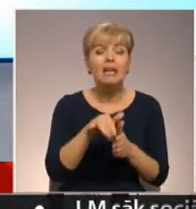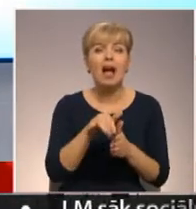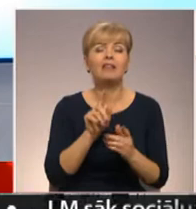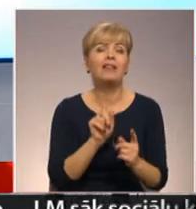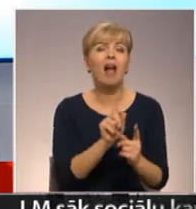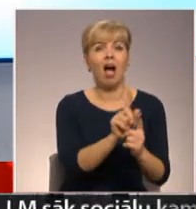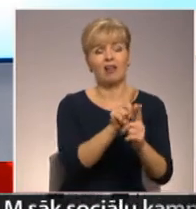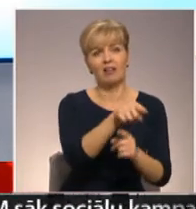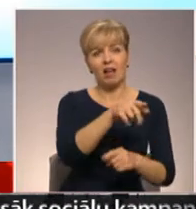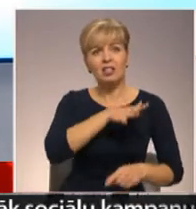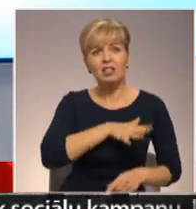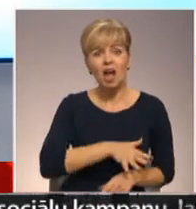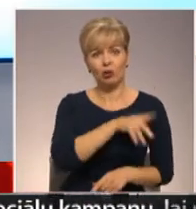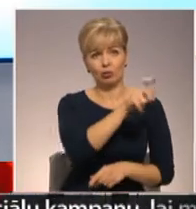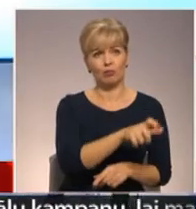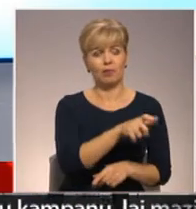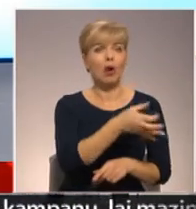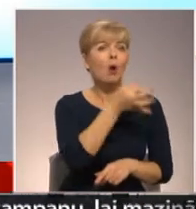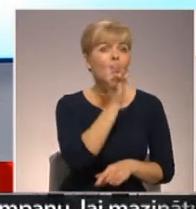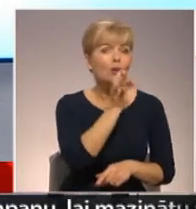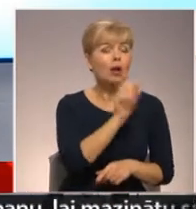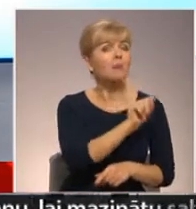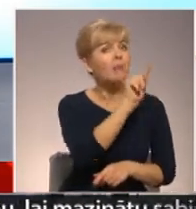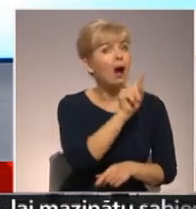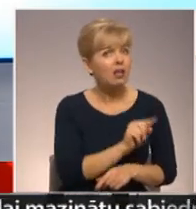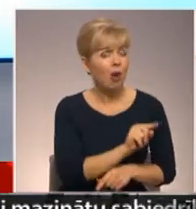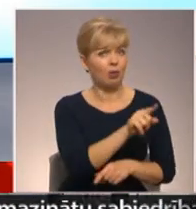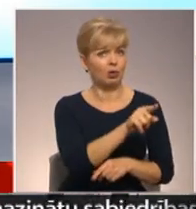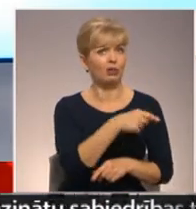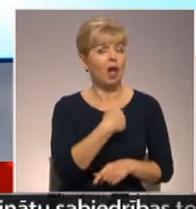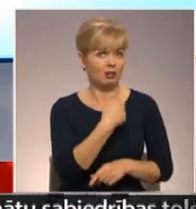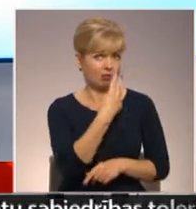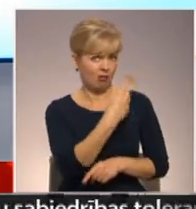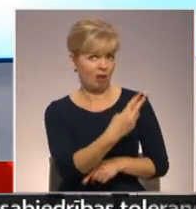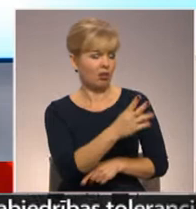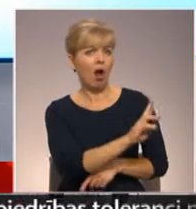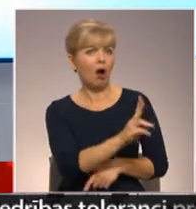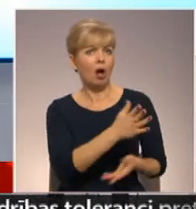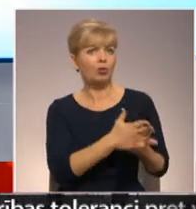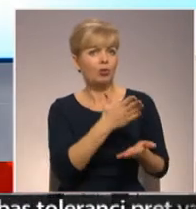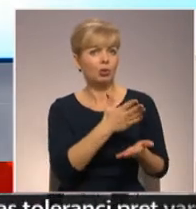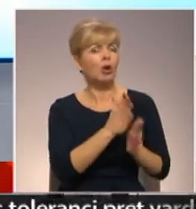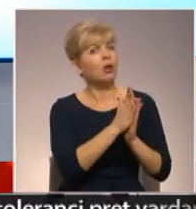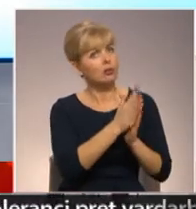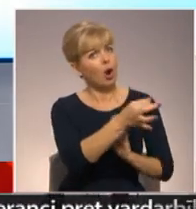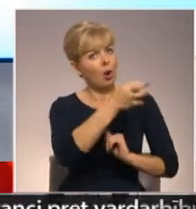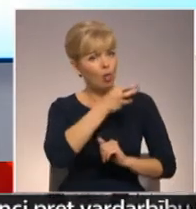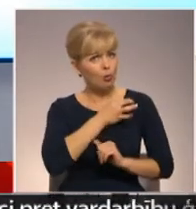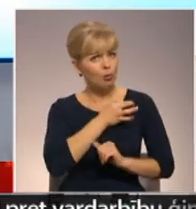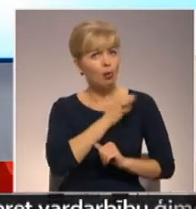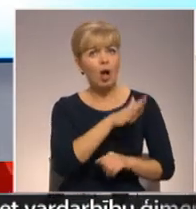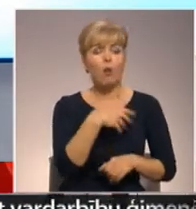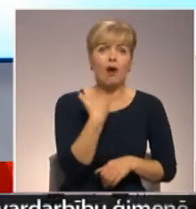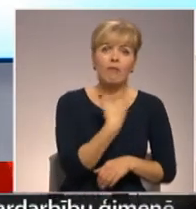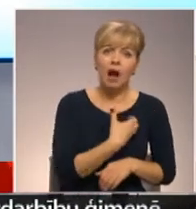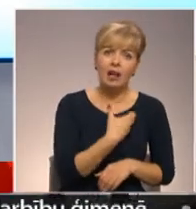cietušajai personai, uzrunāt, viņu pajautāt. Es redzēju, kas notika, saka lūdzu, vai tev varbūt kaut ko